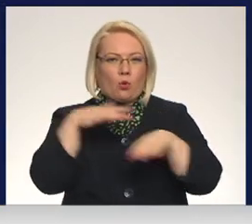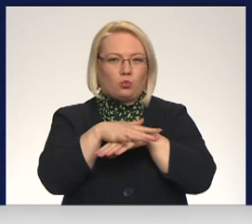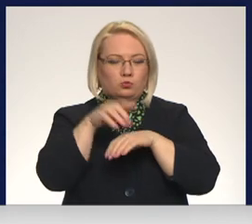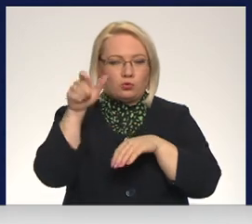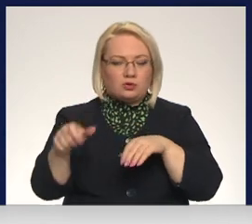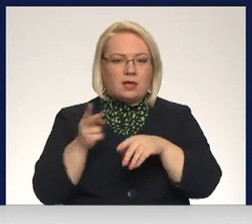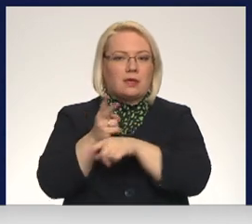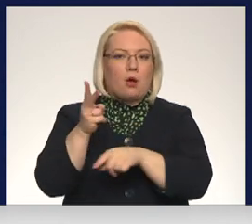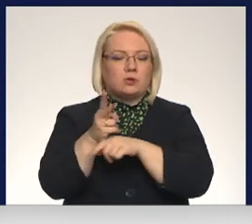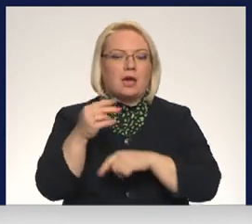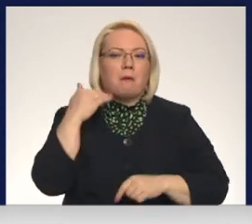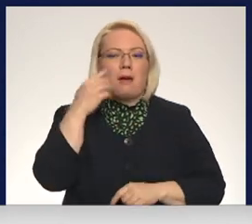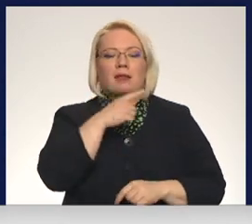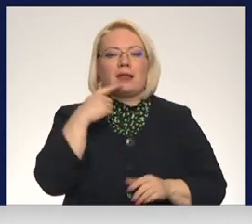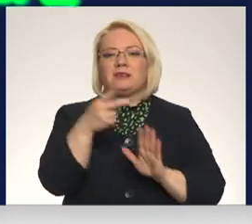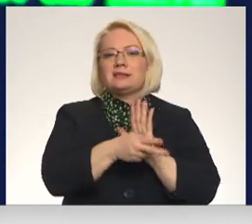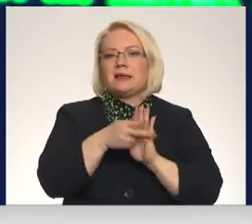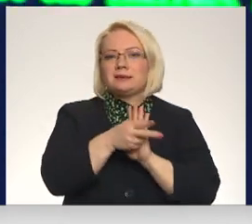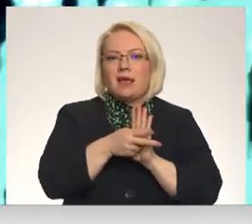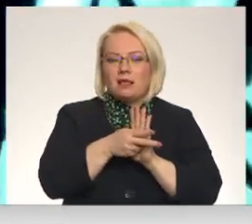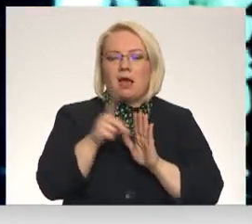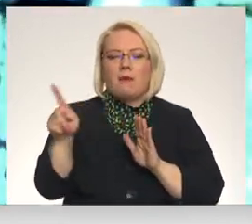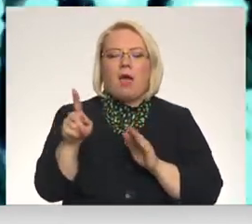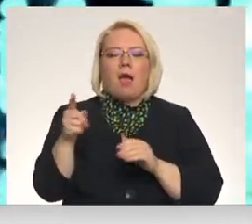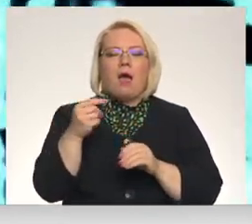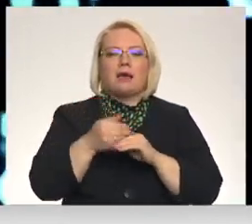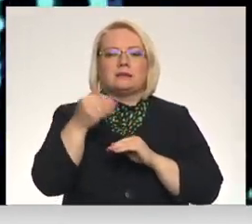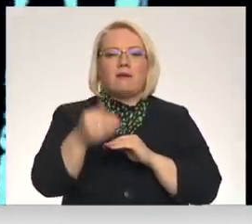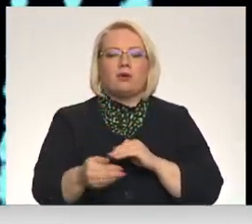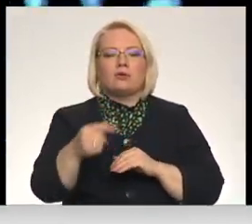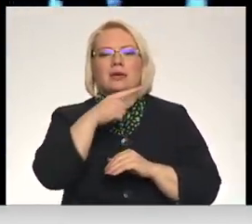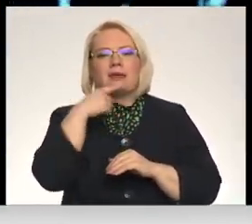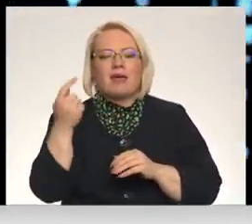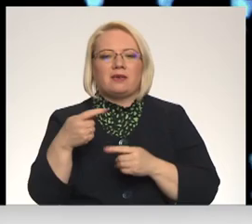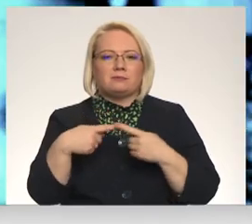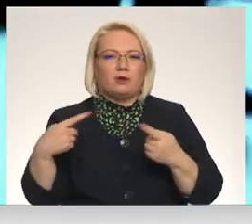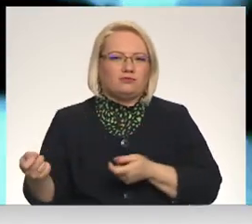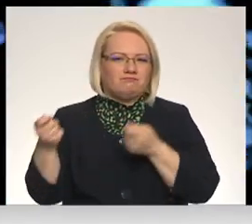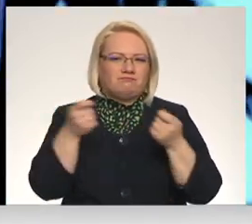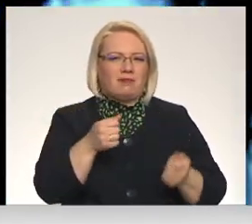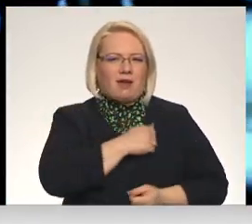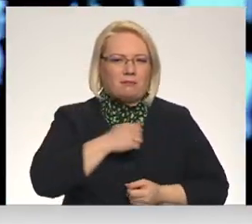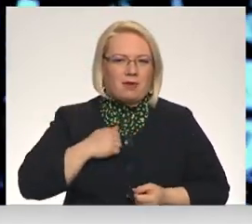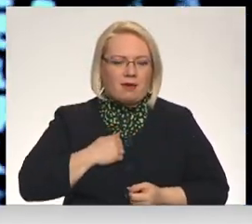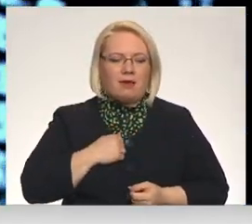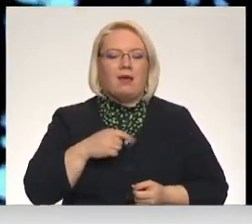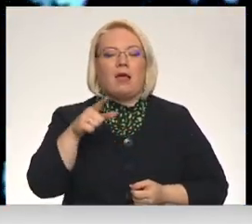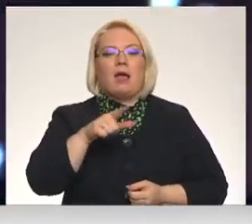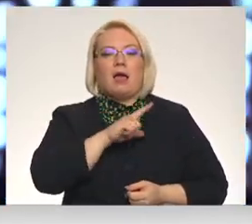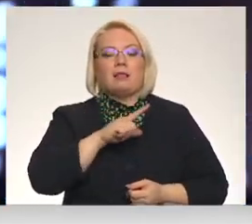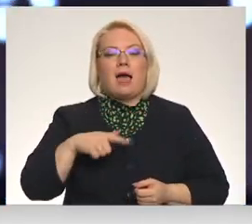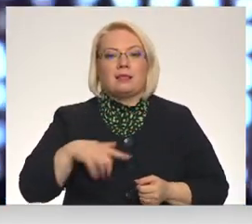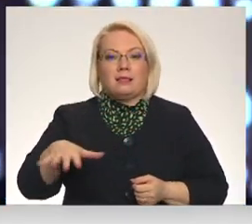Altkrievijas dzelzceļa sakaru sistēma, aizkavējot Krievijas karavīra apgādi. Tie ir tikai pāris redzamākie kiberkāra piemēri. Latvijas